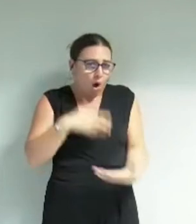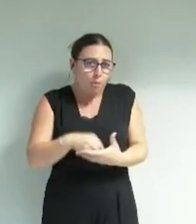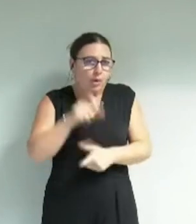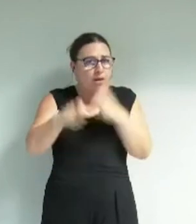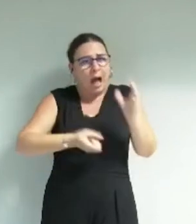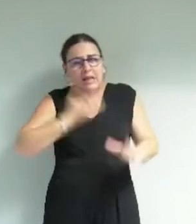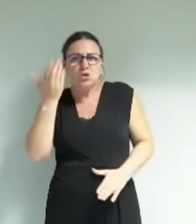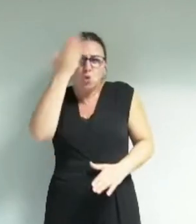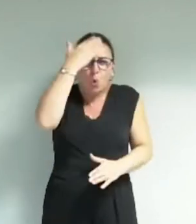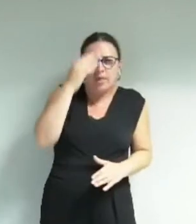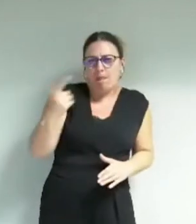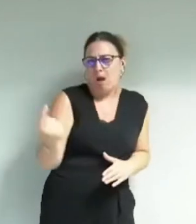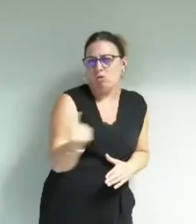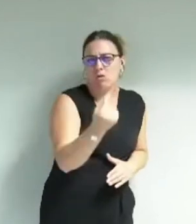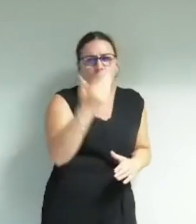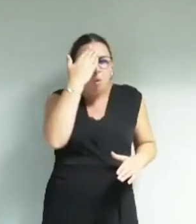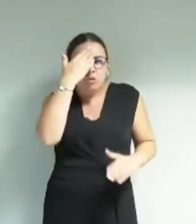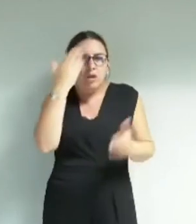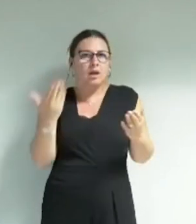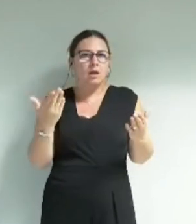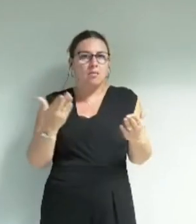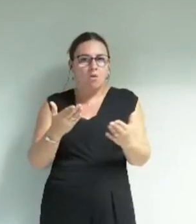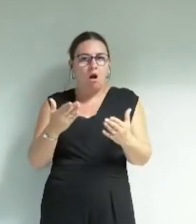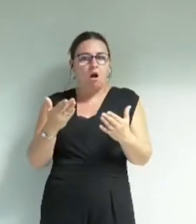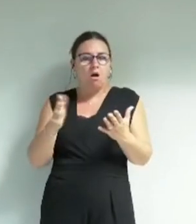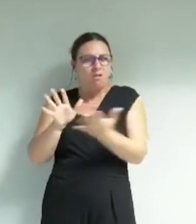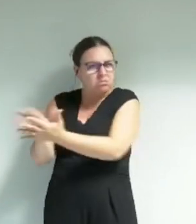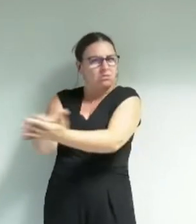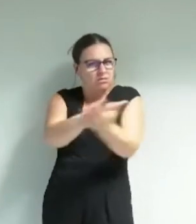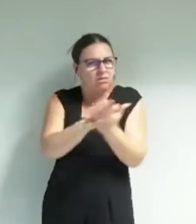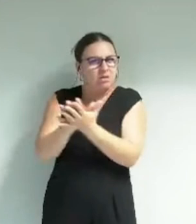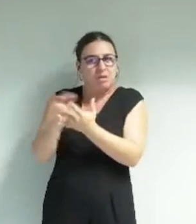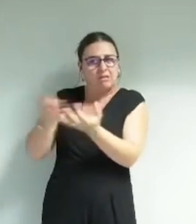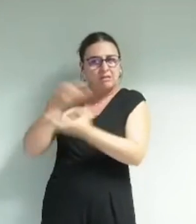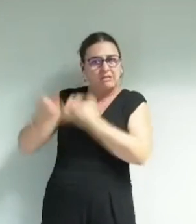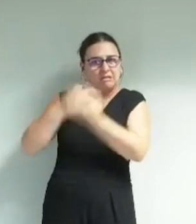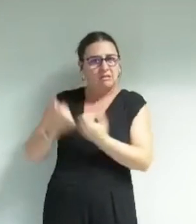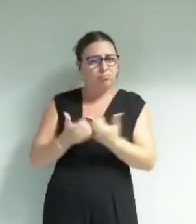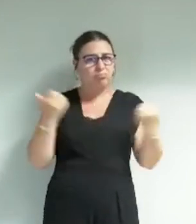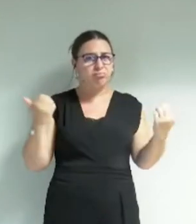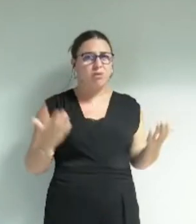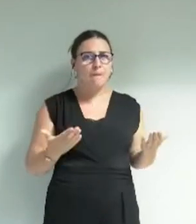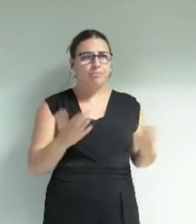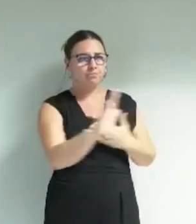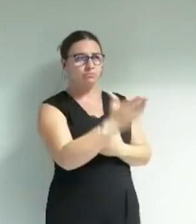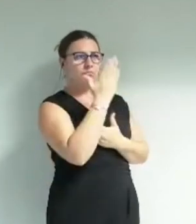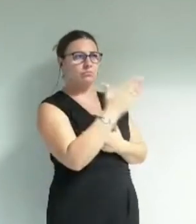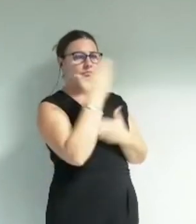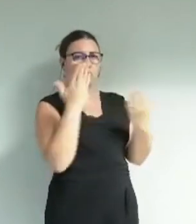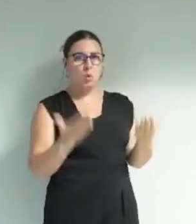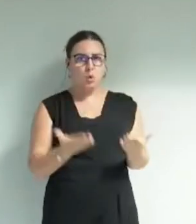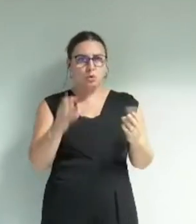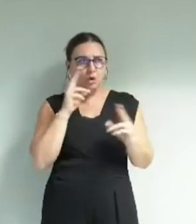'artistes beaucoup d'acteurs et je fais beaucoup le terrain mais ce n pas les échos que j'ai ce que vous nous a présenté là aujourd'hui